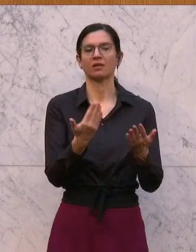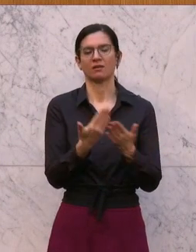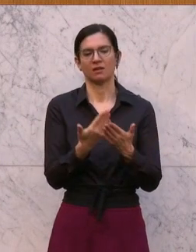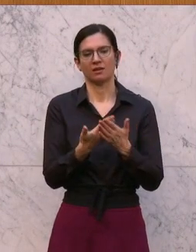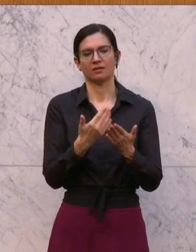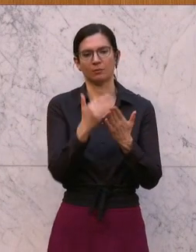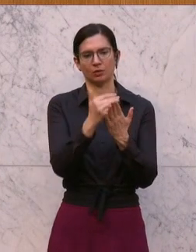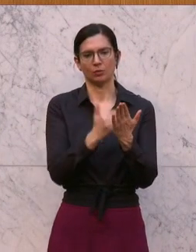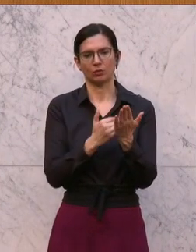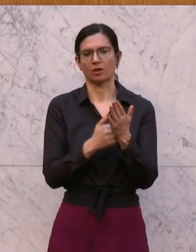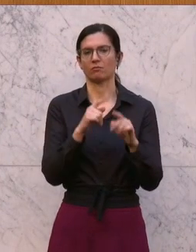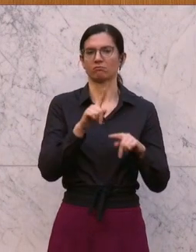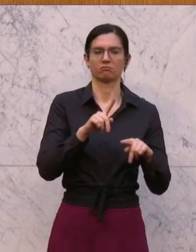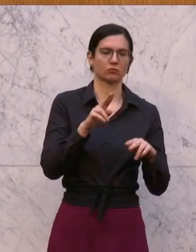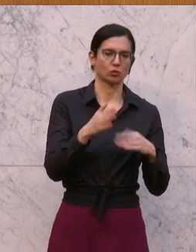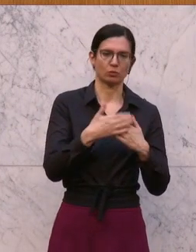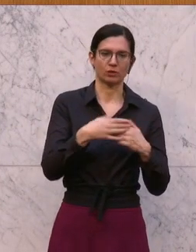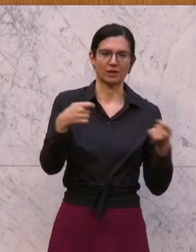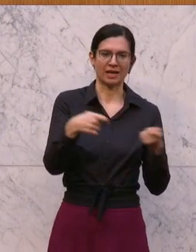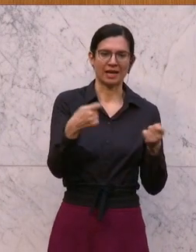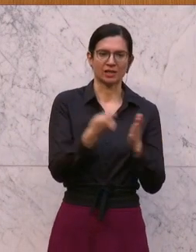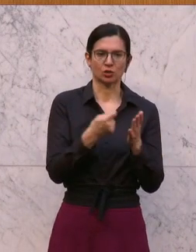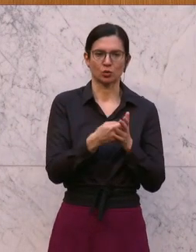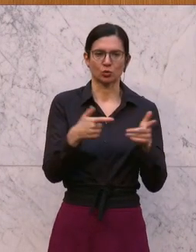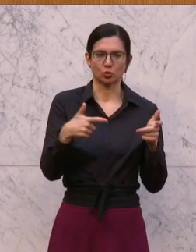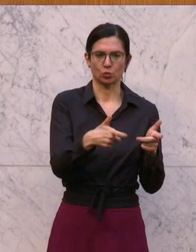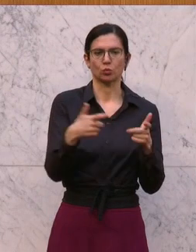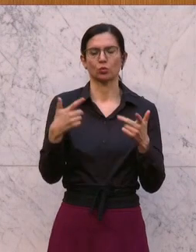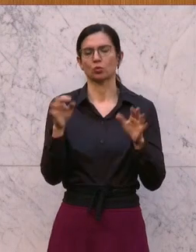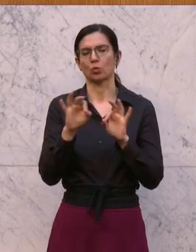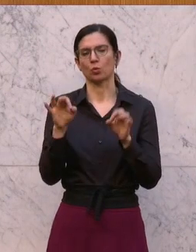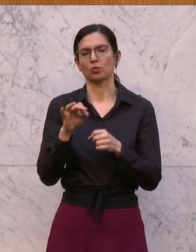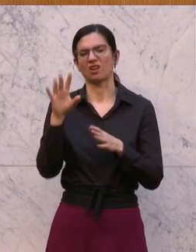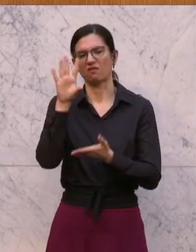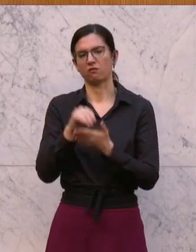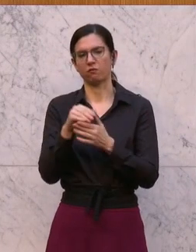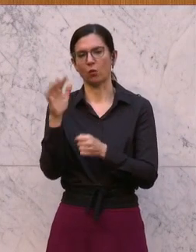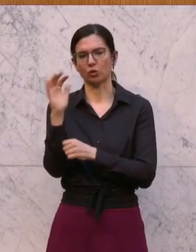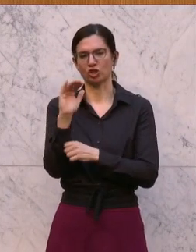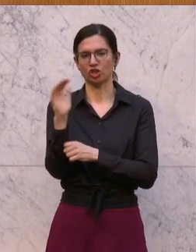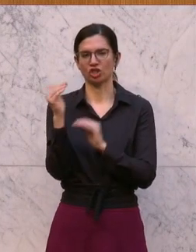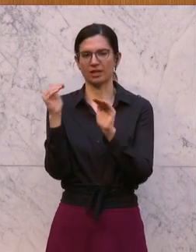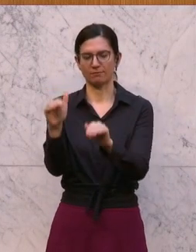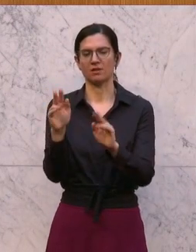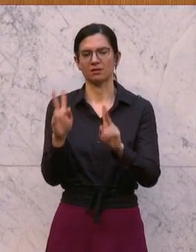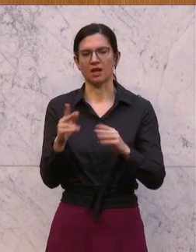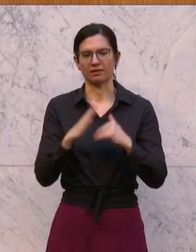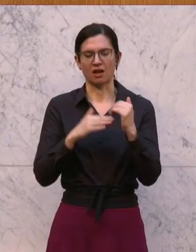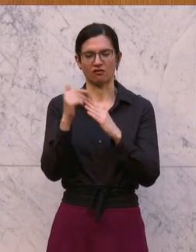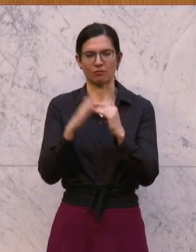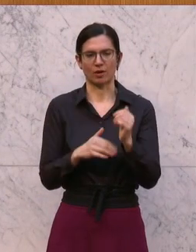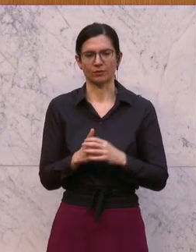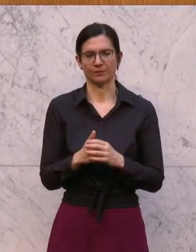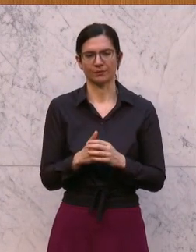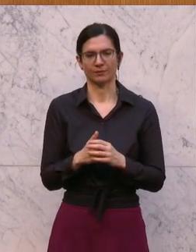ihre Programme wie den Heizkostenzuschuss oder die Wohnschirme dementsprechend auch aufzufüllen. Ich glaube, es hat sich in der Vergangenheit gezeigt,